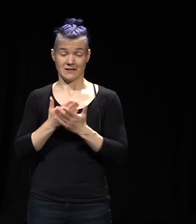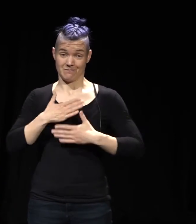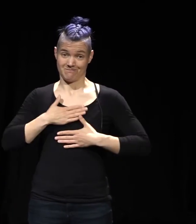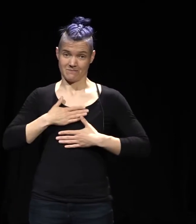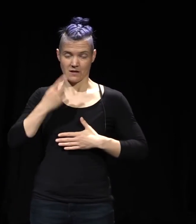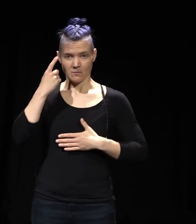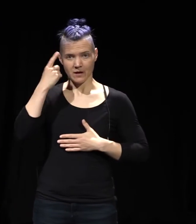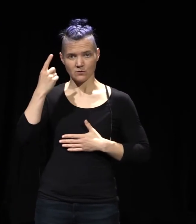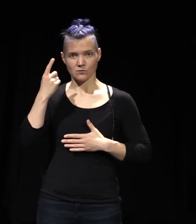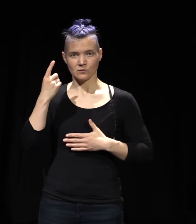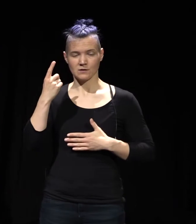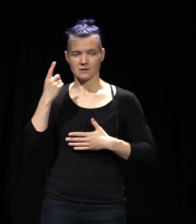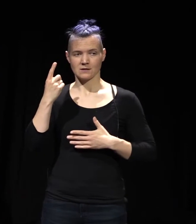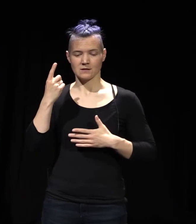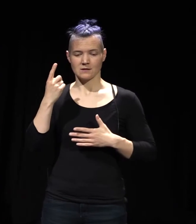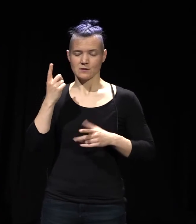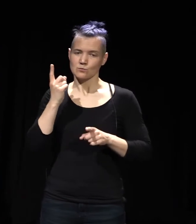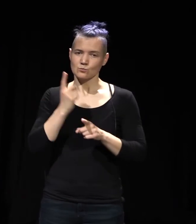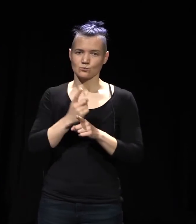da Prioritäten setzen.